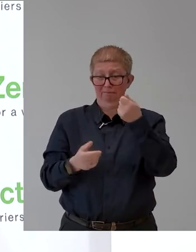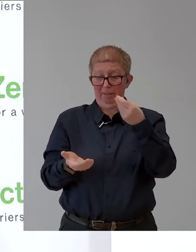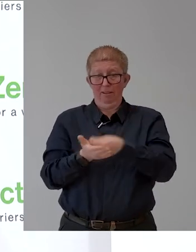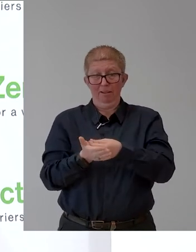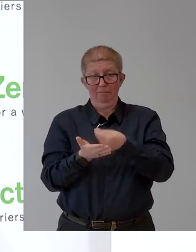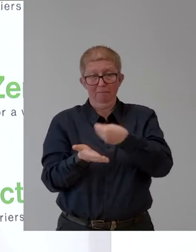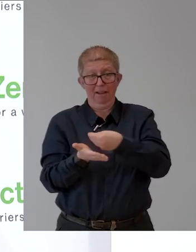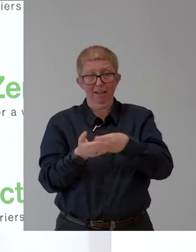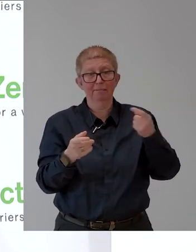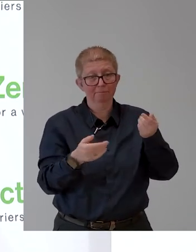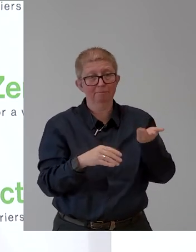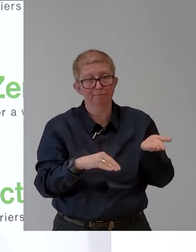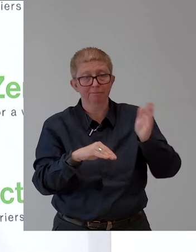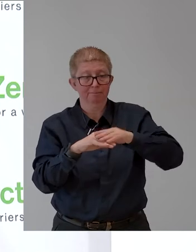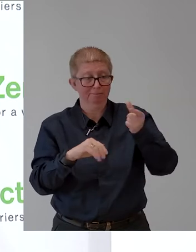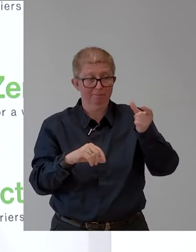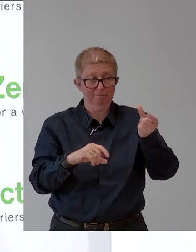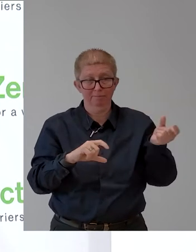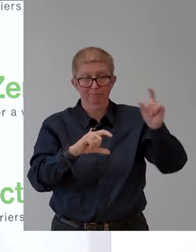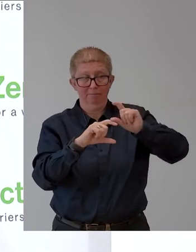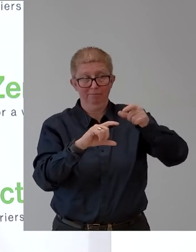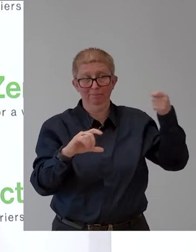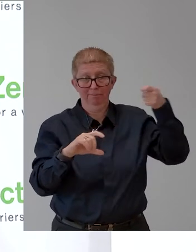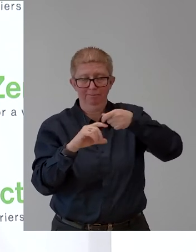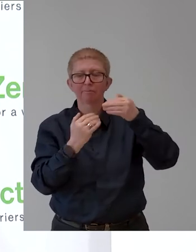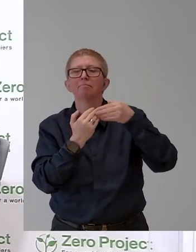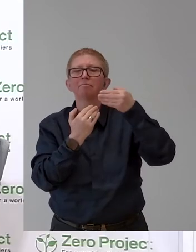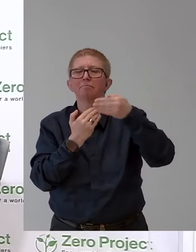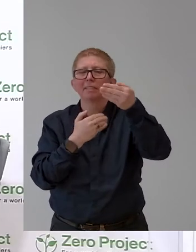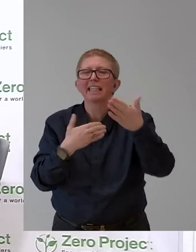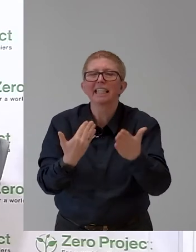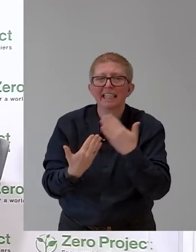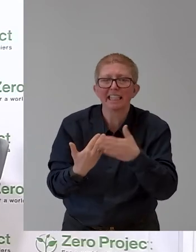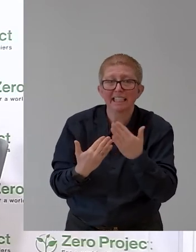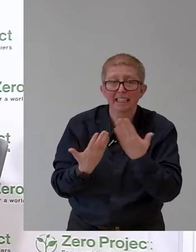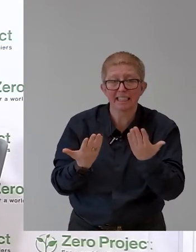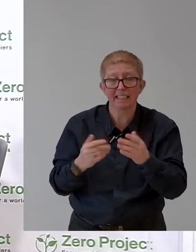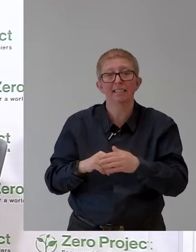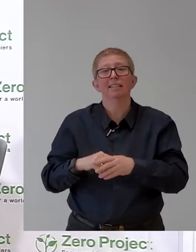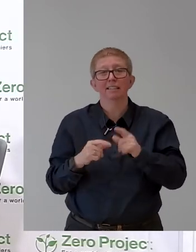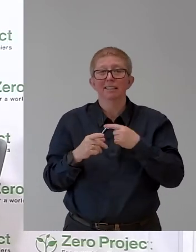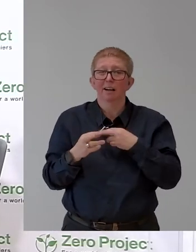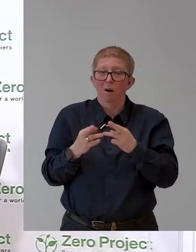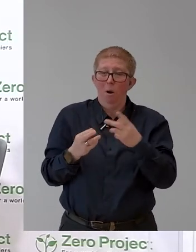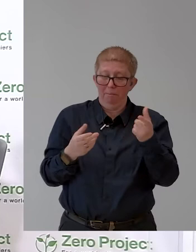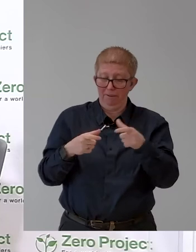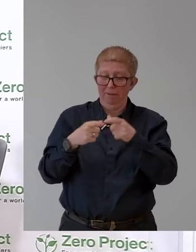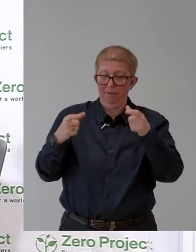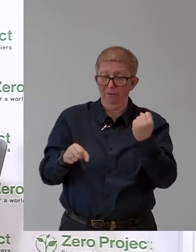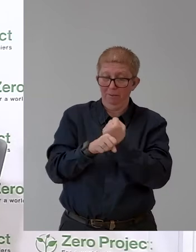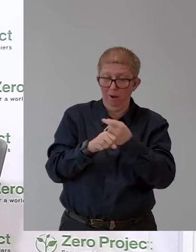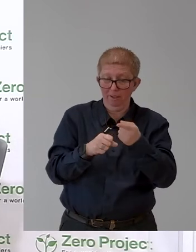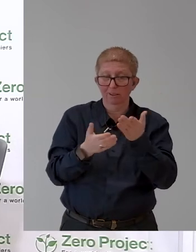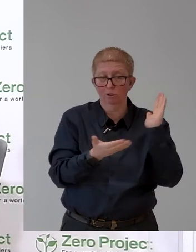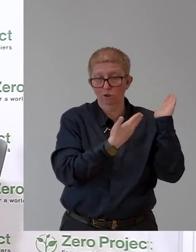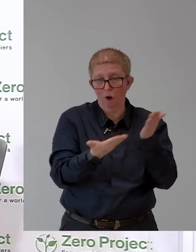natürlich ein wichtiger Hebelpunkt, um es dem Unternehmen zu erleichtern. Frau Steger, gibt es seitens des Monitoring-Ausschusses hier